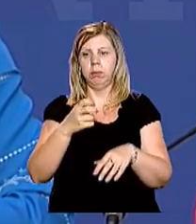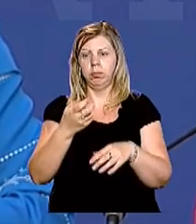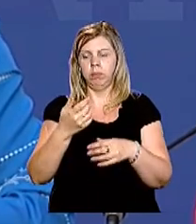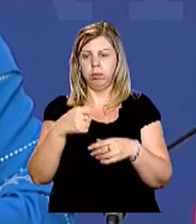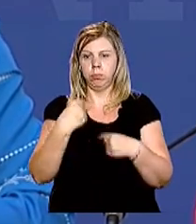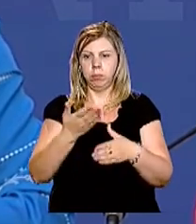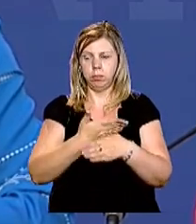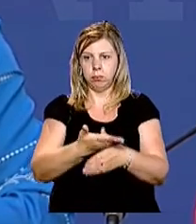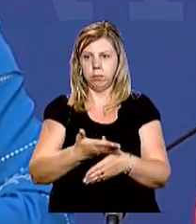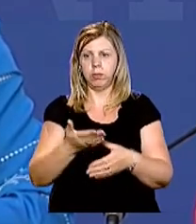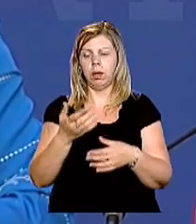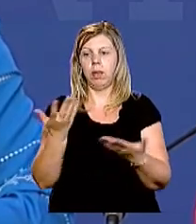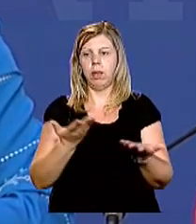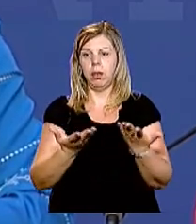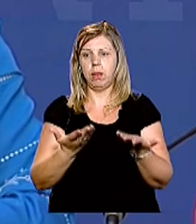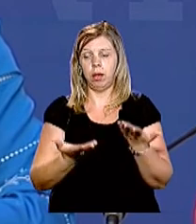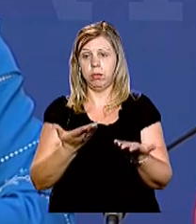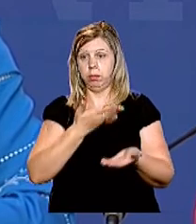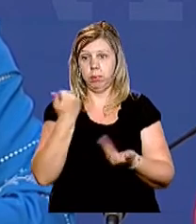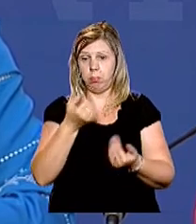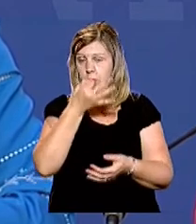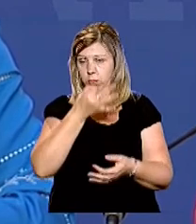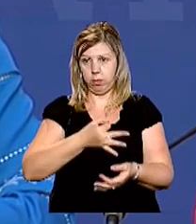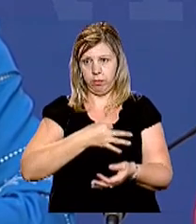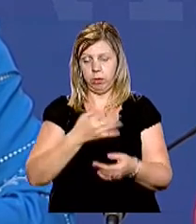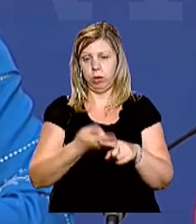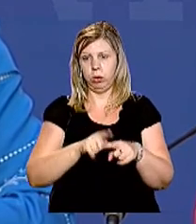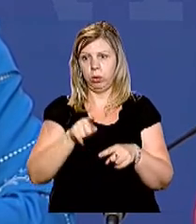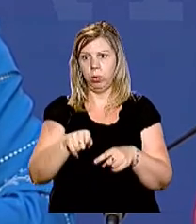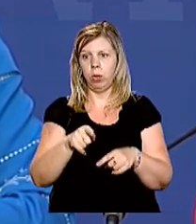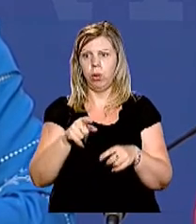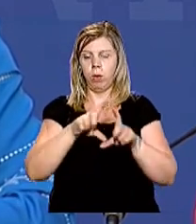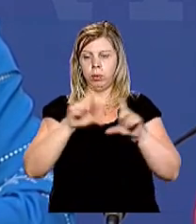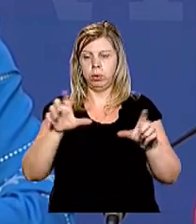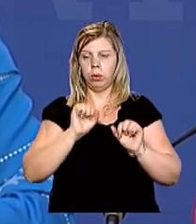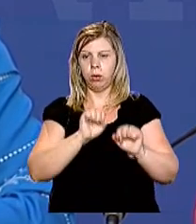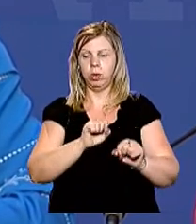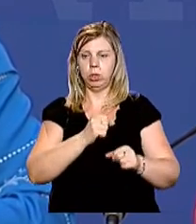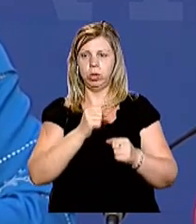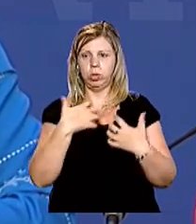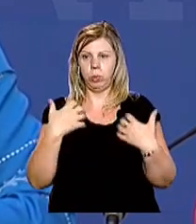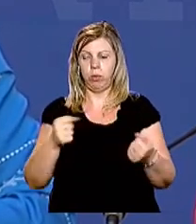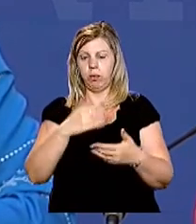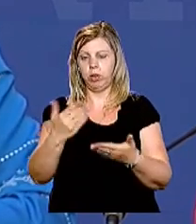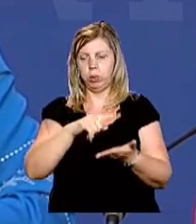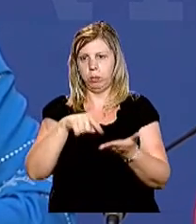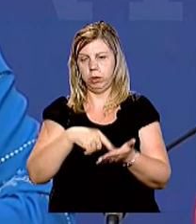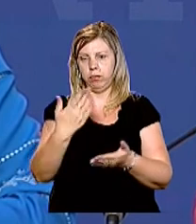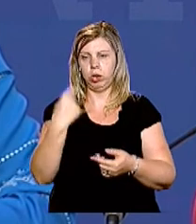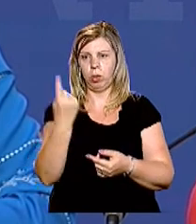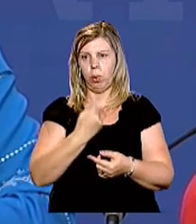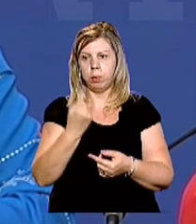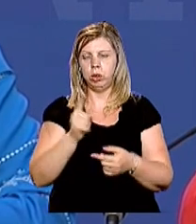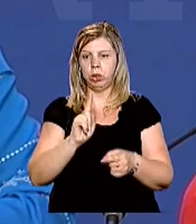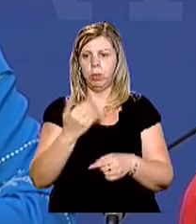допомоги, а як в них немає відповіді, то до Департаменту охорони здоров'я у вашому місті або в вашій області,